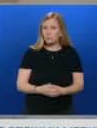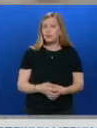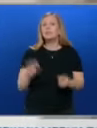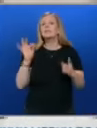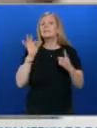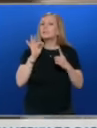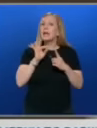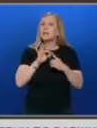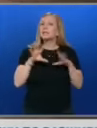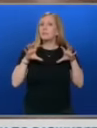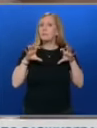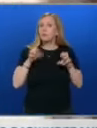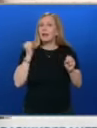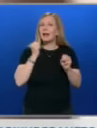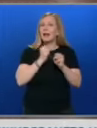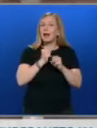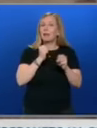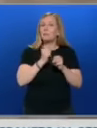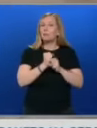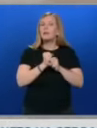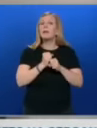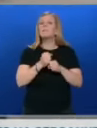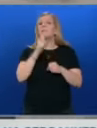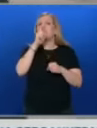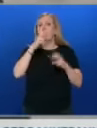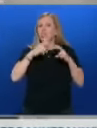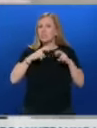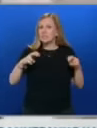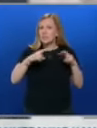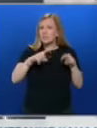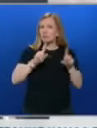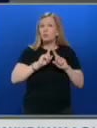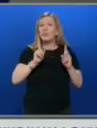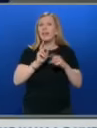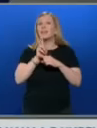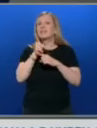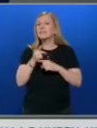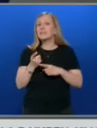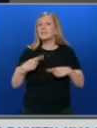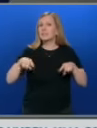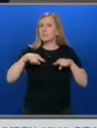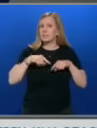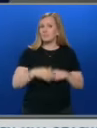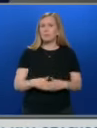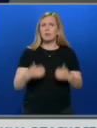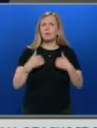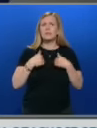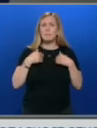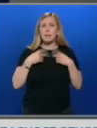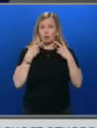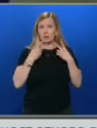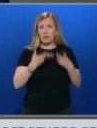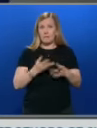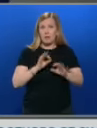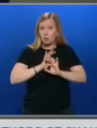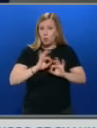целта е да се блокира работата по ключови и особено чувствителни разследвания, които да не влязат в съда. За мен е очевидно, че изтичането